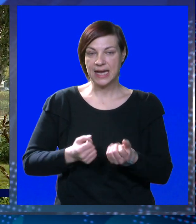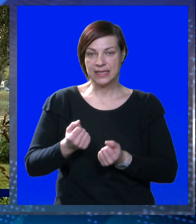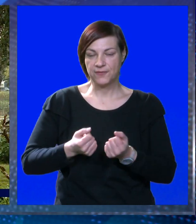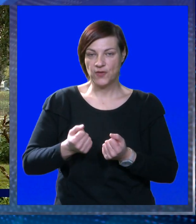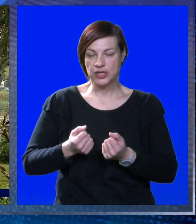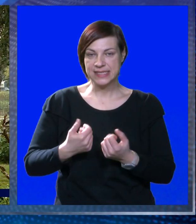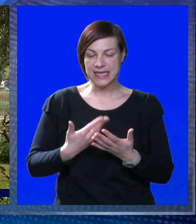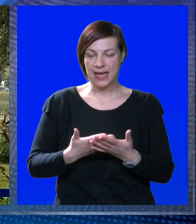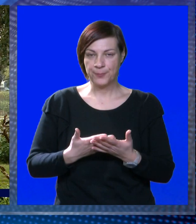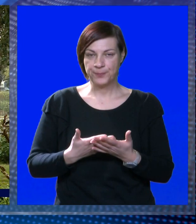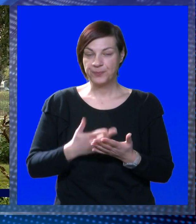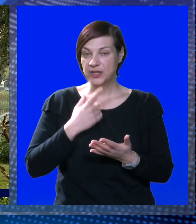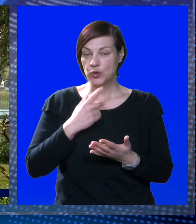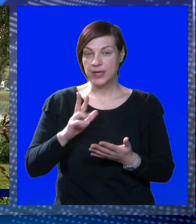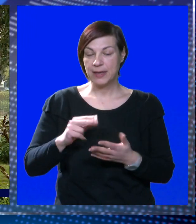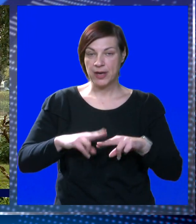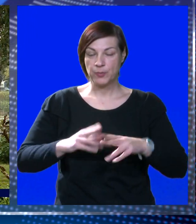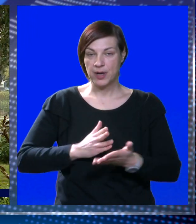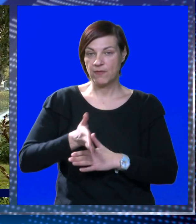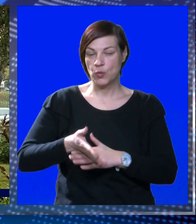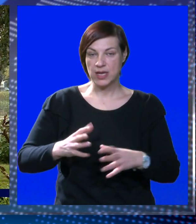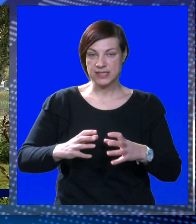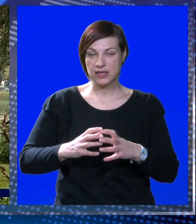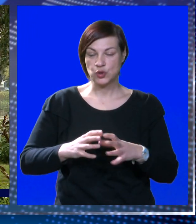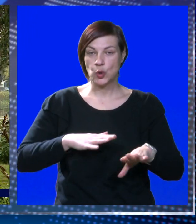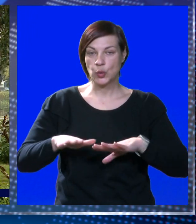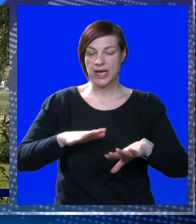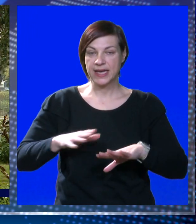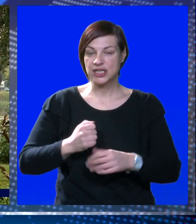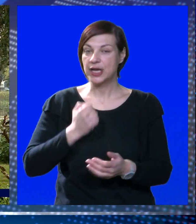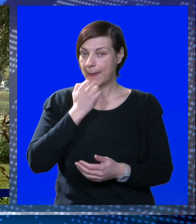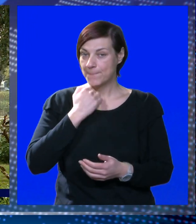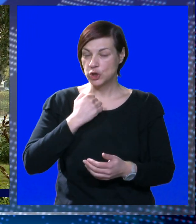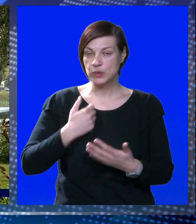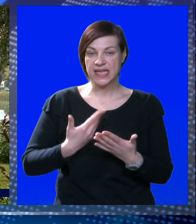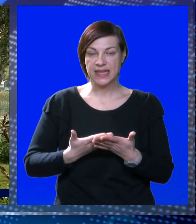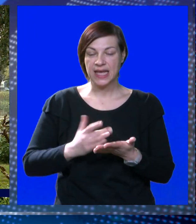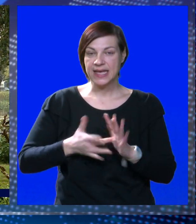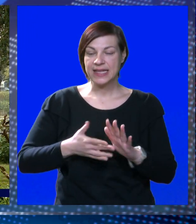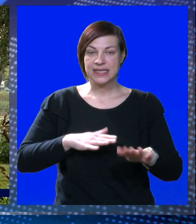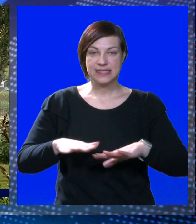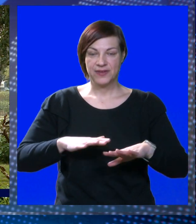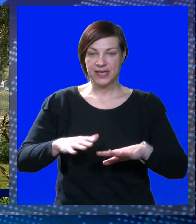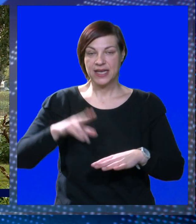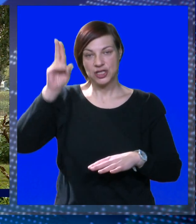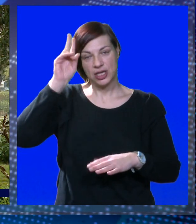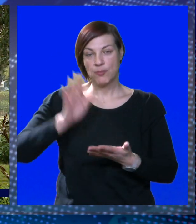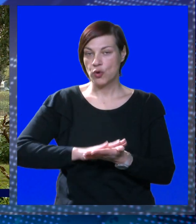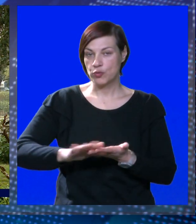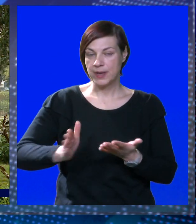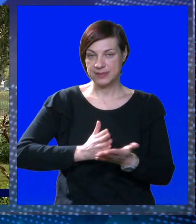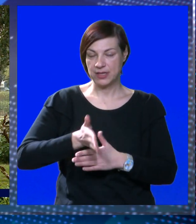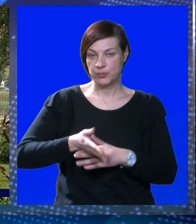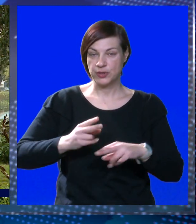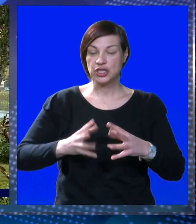vozila, odnosno one koje imaju pravu ulazka u zonu, na građane i poduzetnike i da svi građani mogu